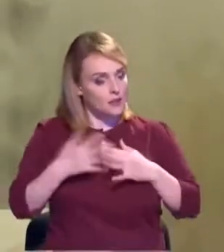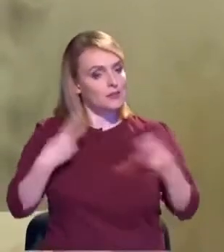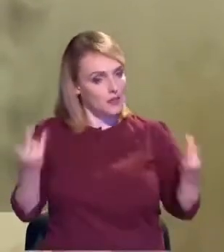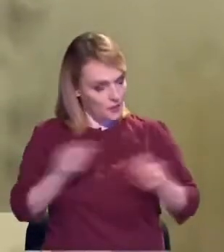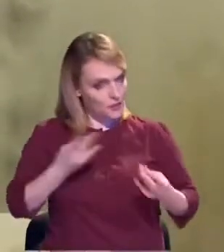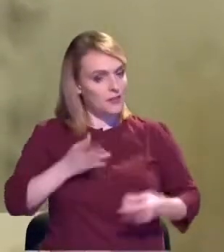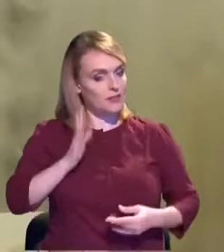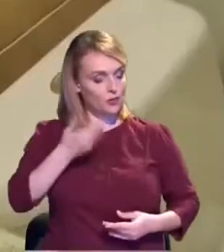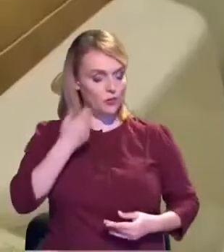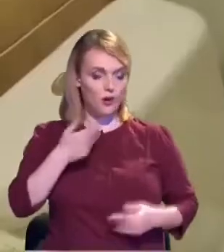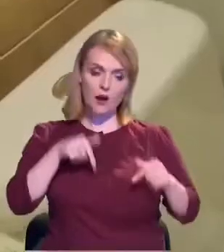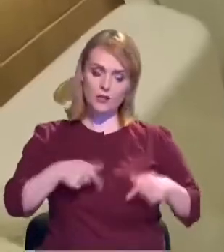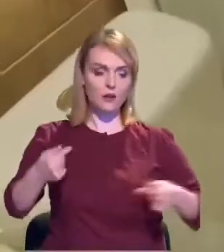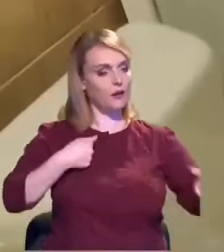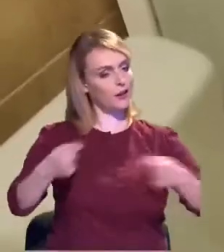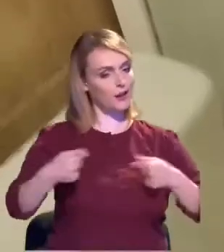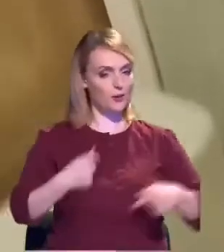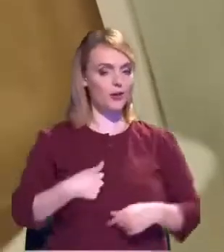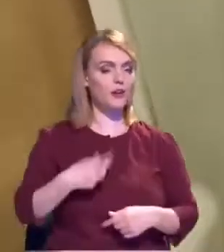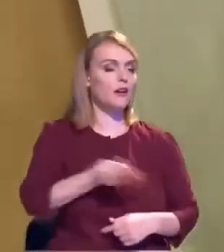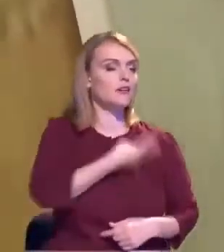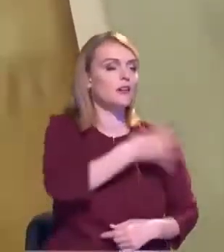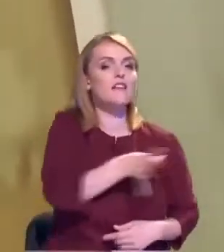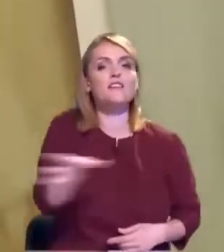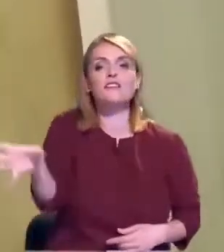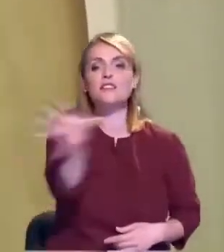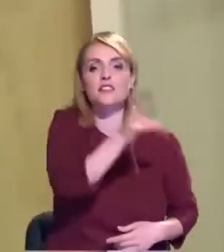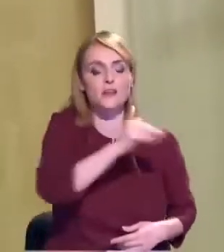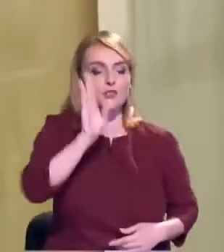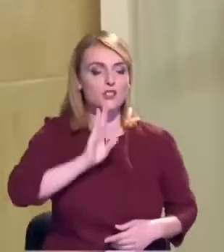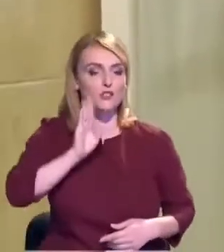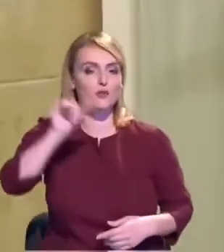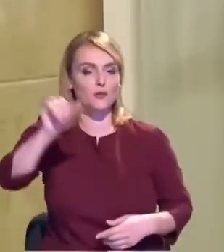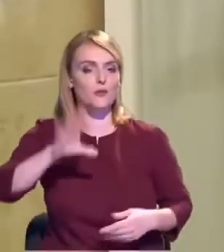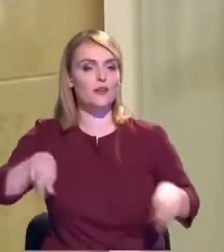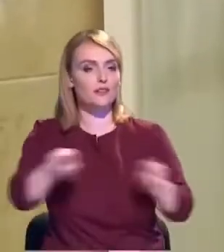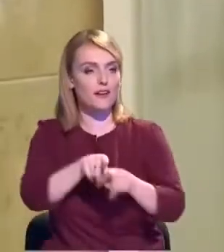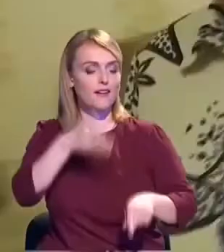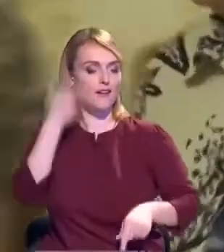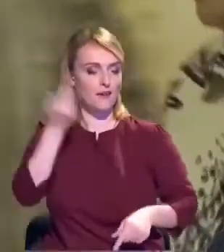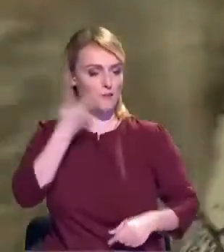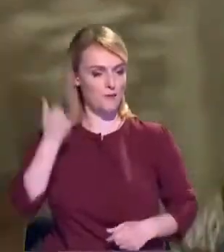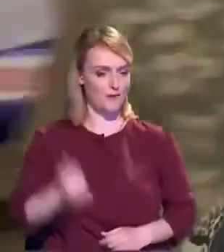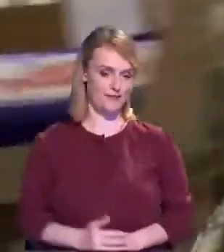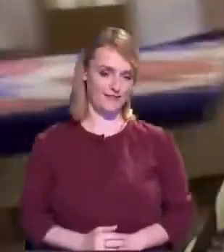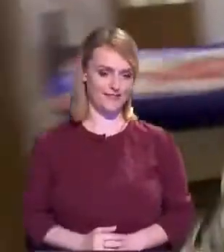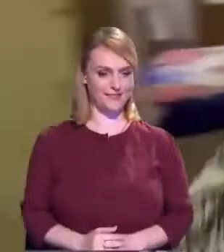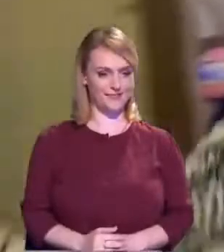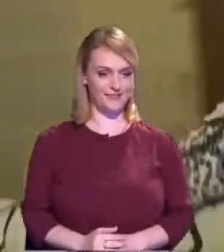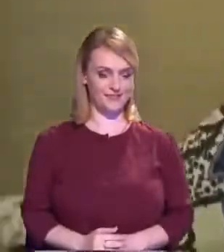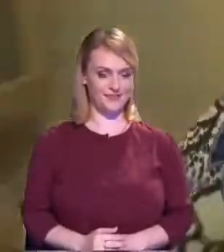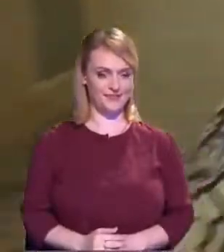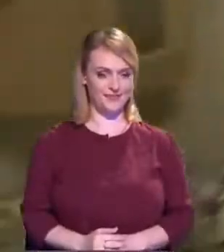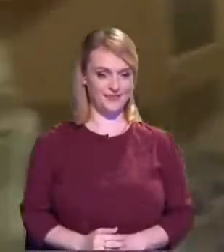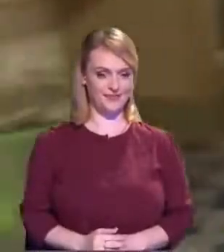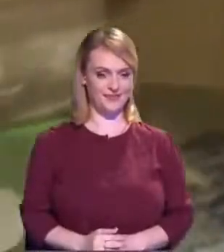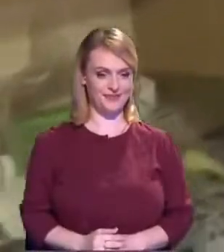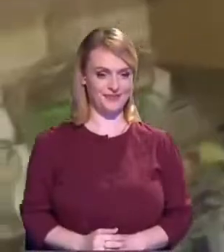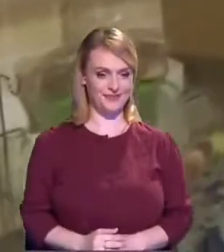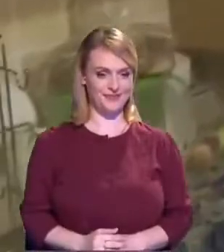cât tare suntem tenuite. Și doresc la toate femeile din satul meu să aibă așa ușurință. Multimii de facturi sunt.